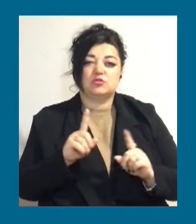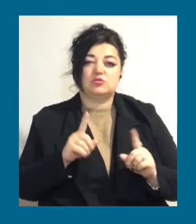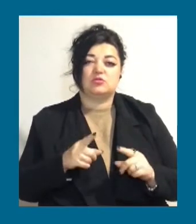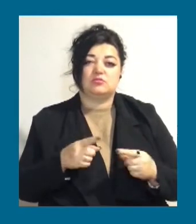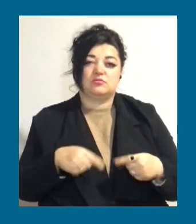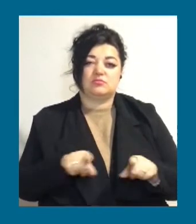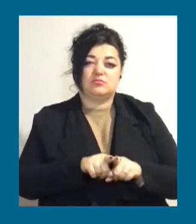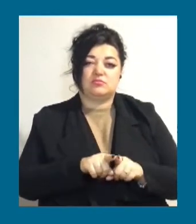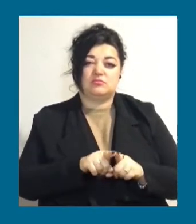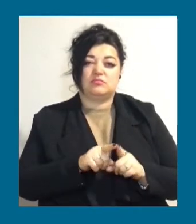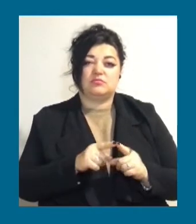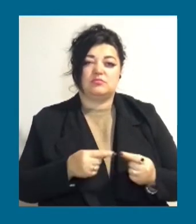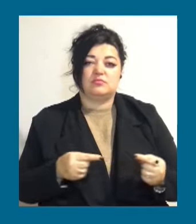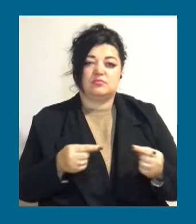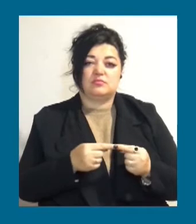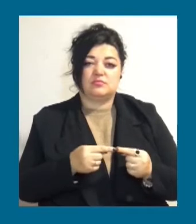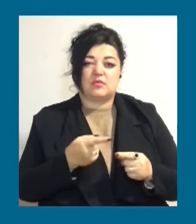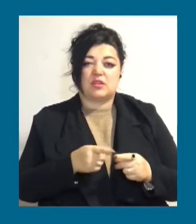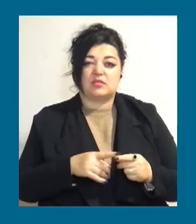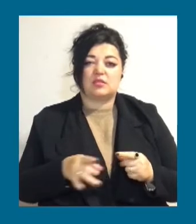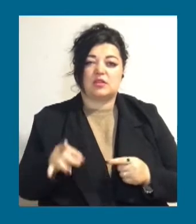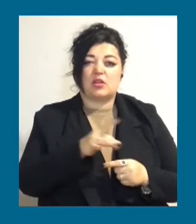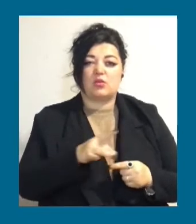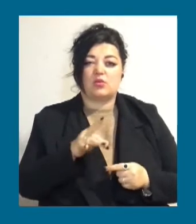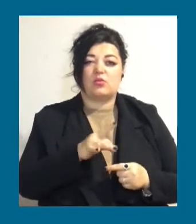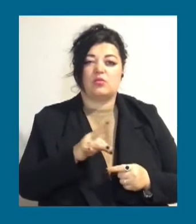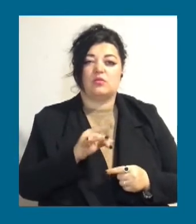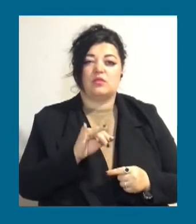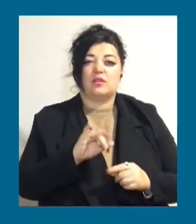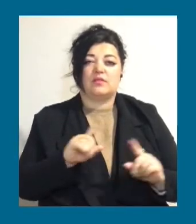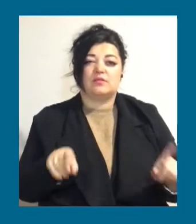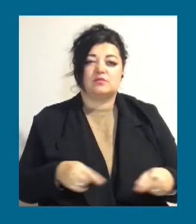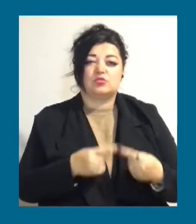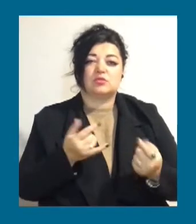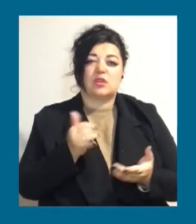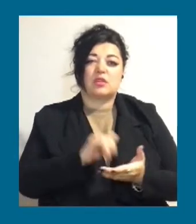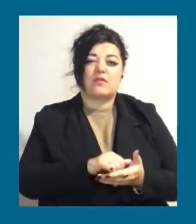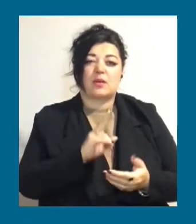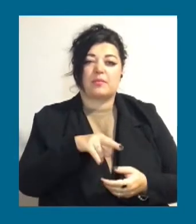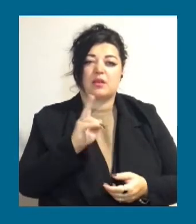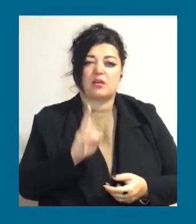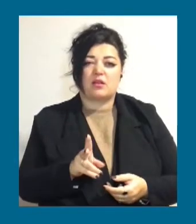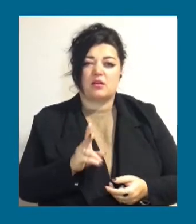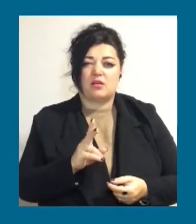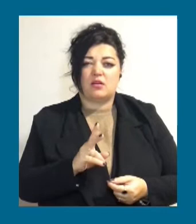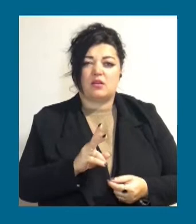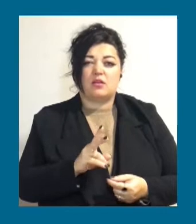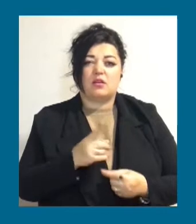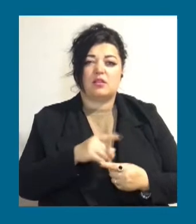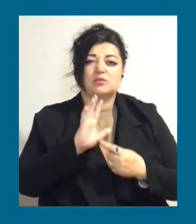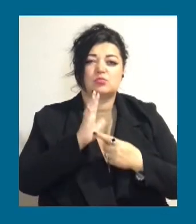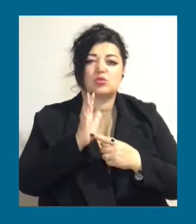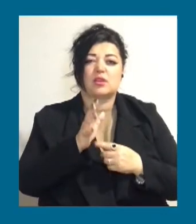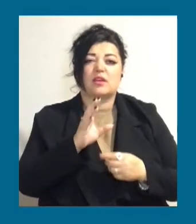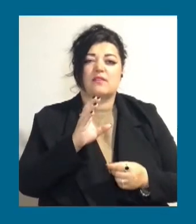вийшло близько ста людей.